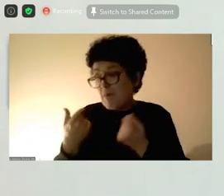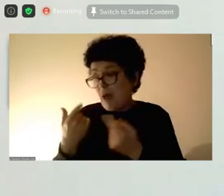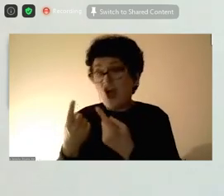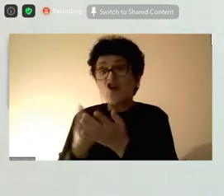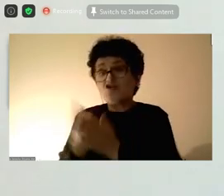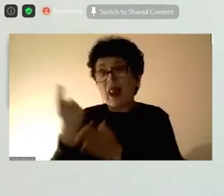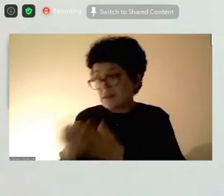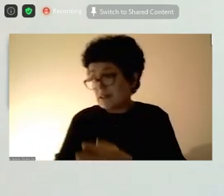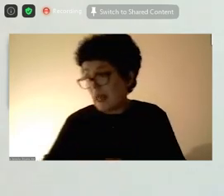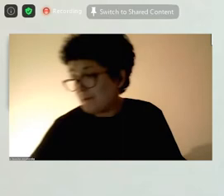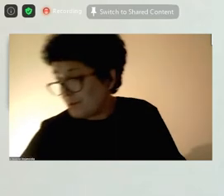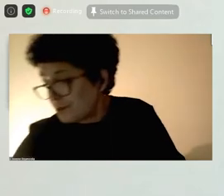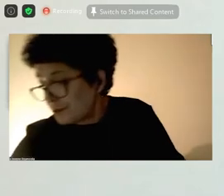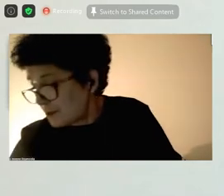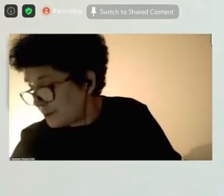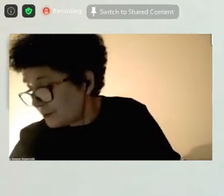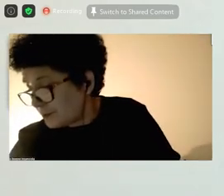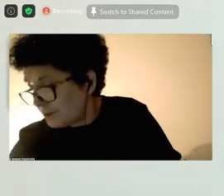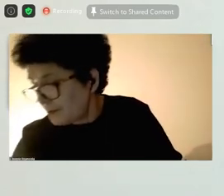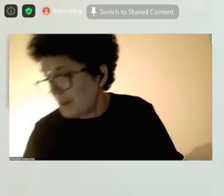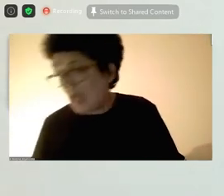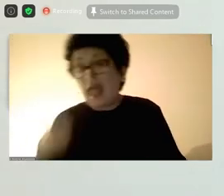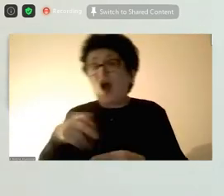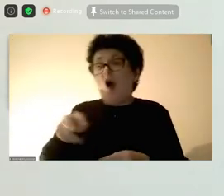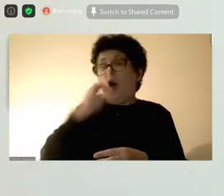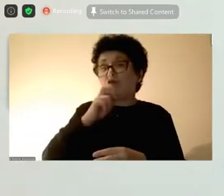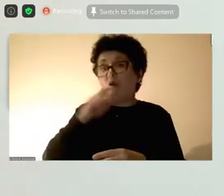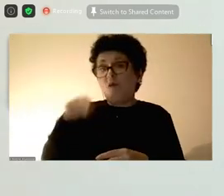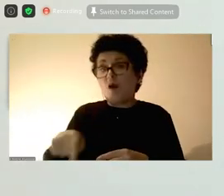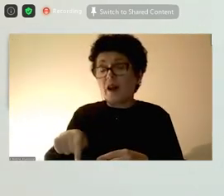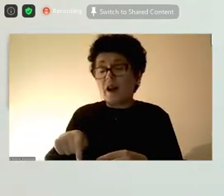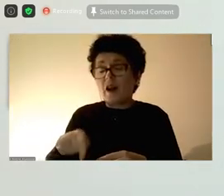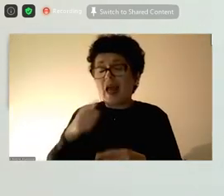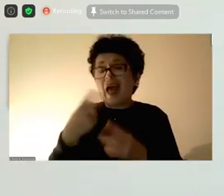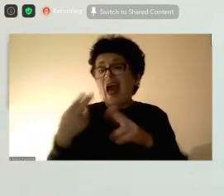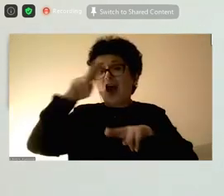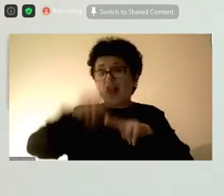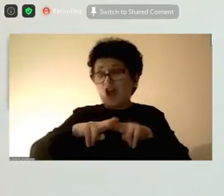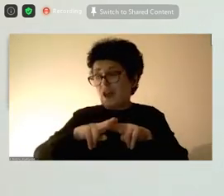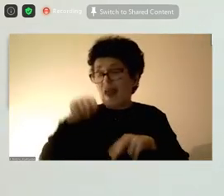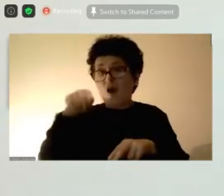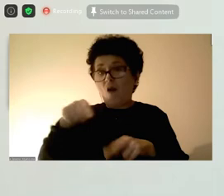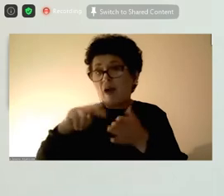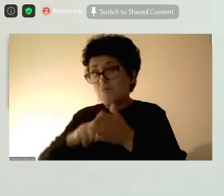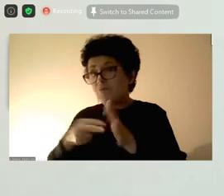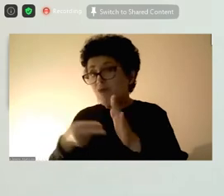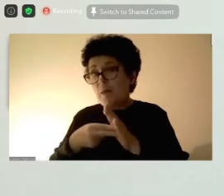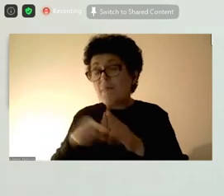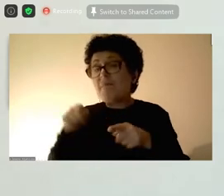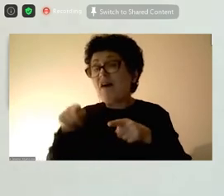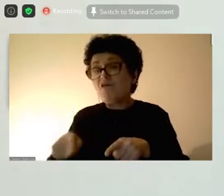па токму затоа најчесто одговорот или решенијата на овој проблем е во